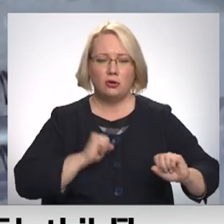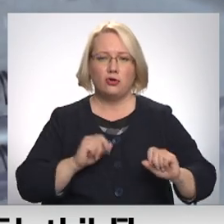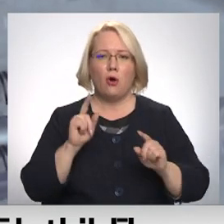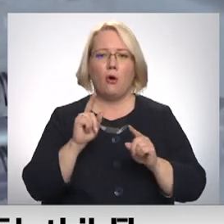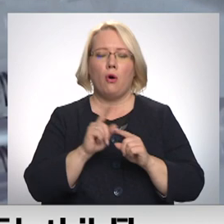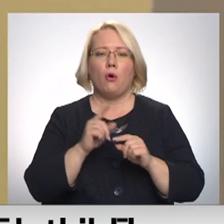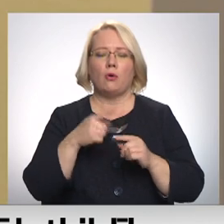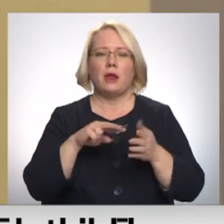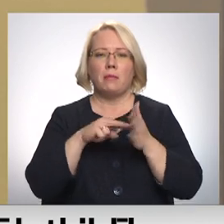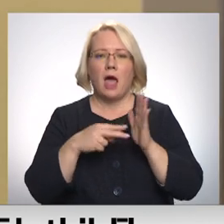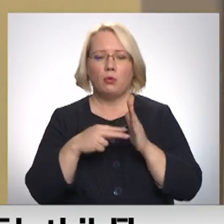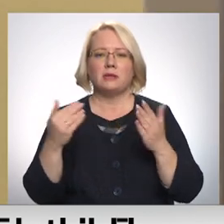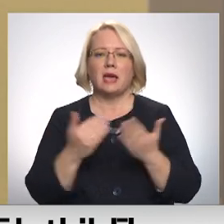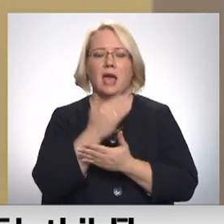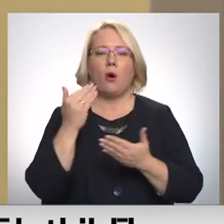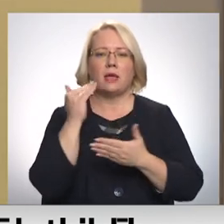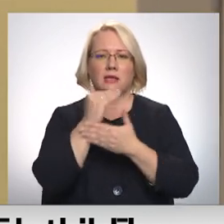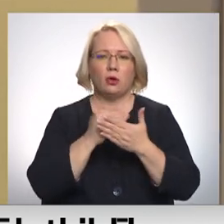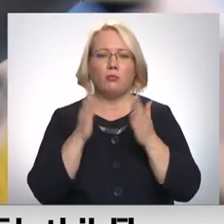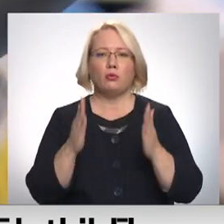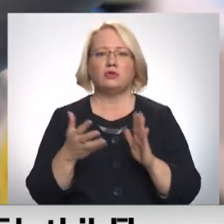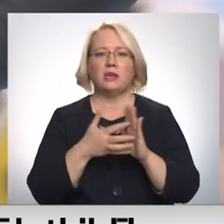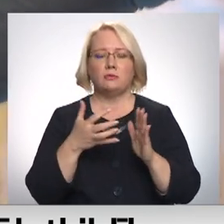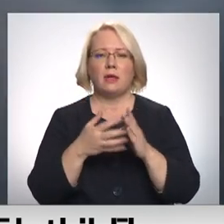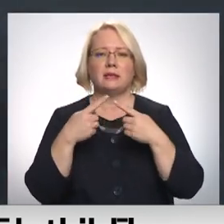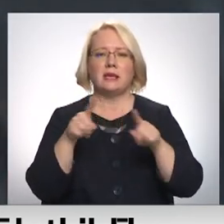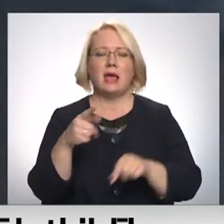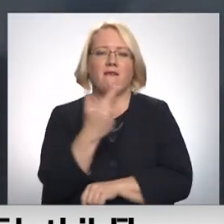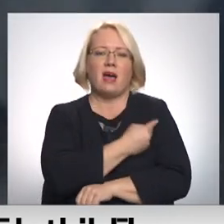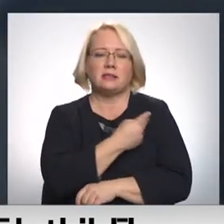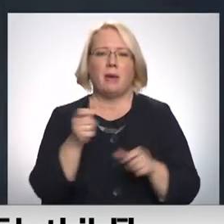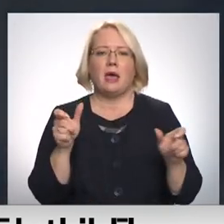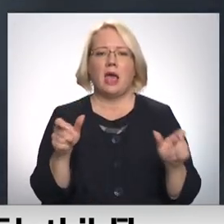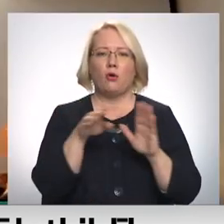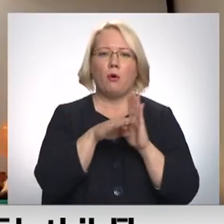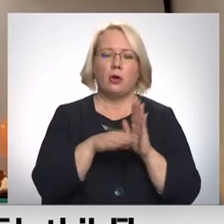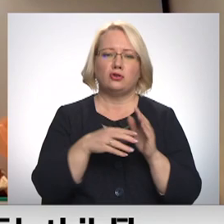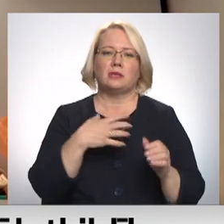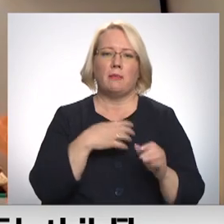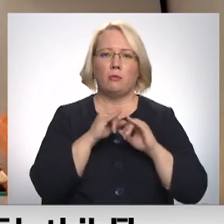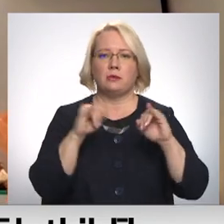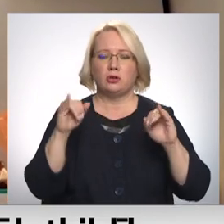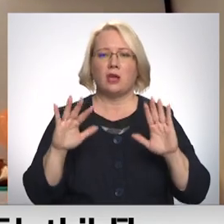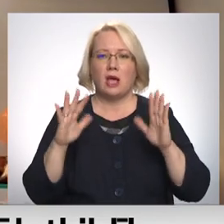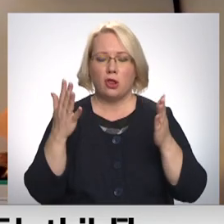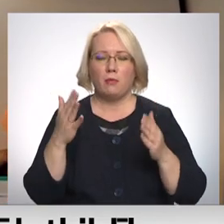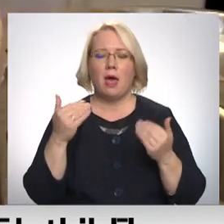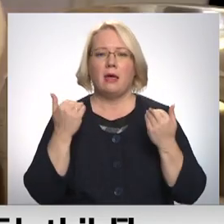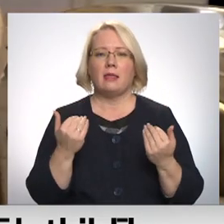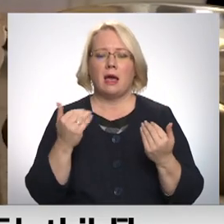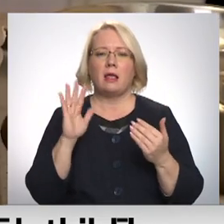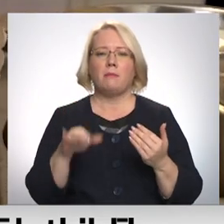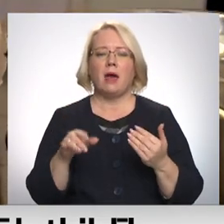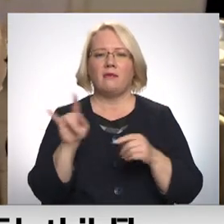Plānots, ka jaunais regulējums būs izmantojums arī citu ar vakcīnām ierobežojumu slim iebīsplatīšanas gadījumā. Līdz šim par fiktīvi iegotas